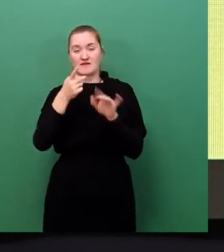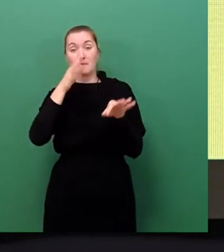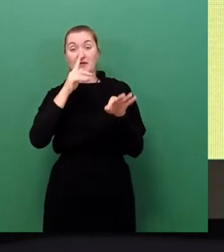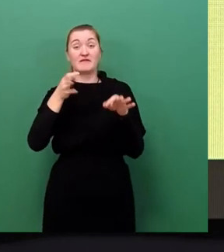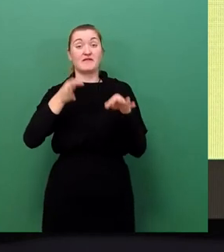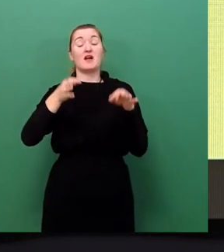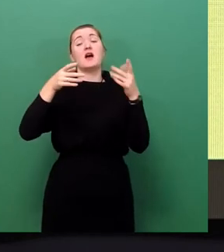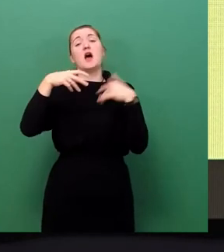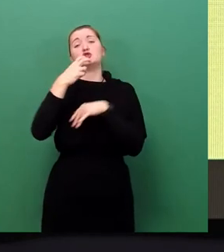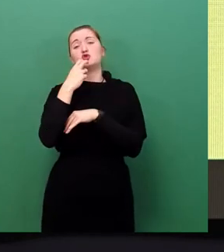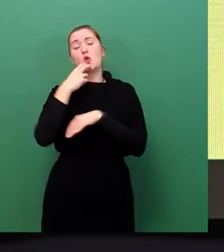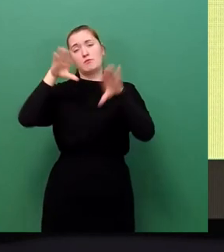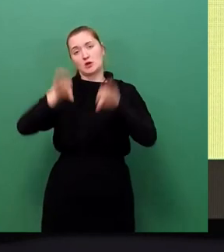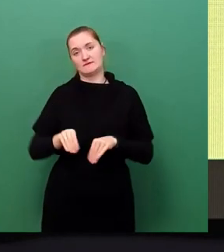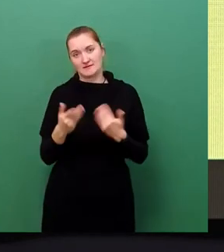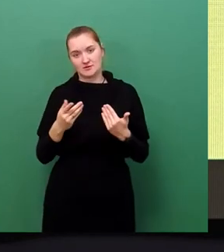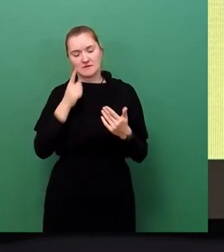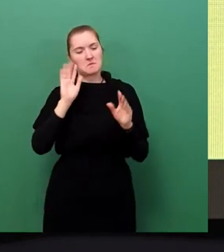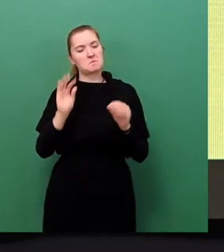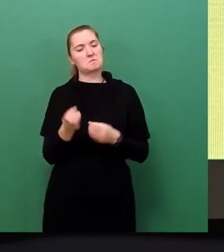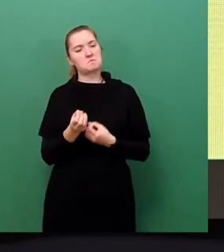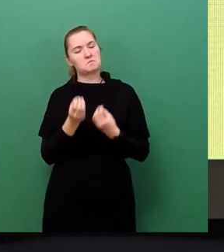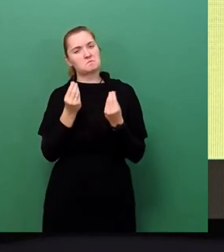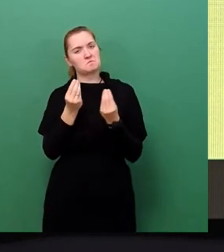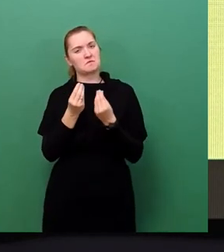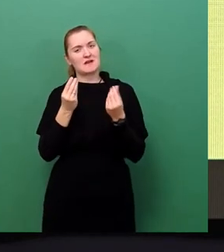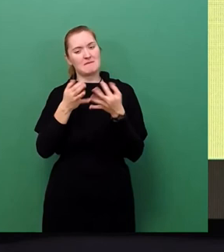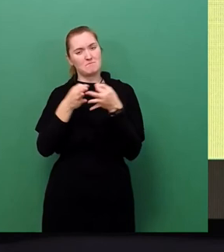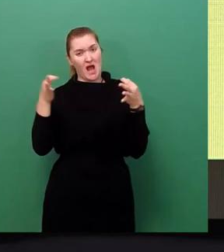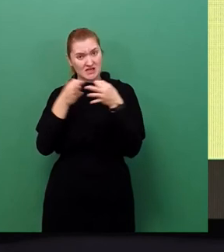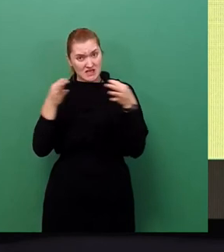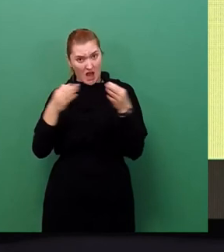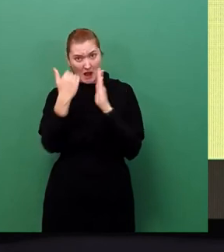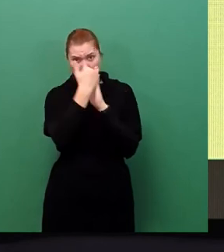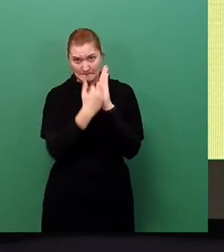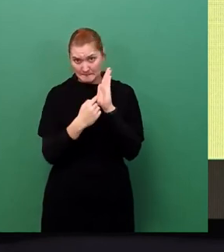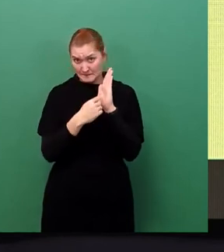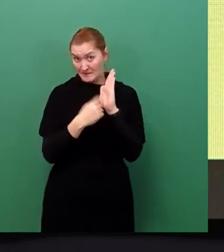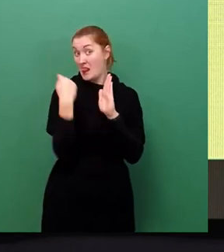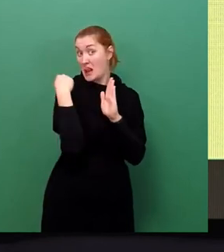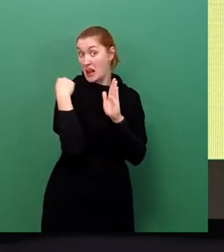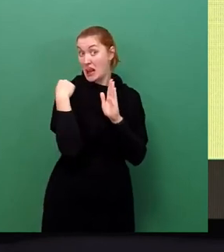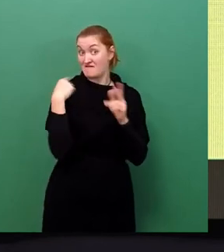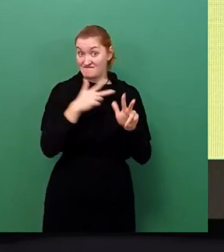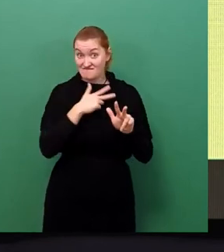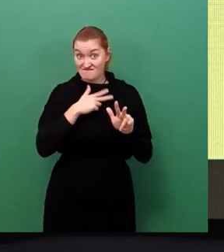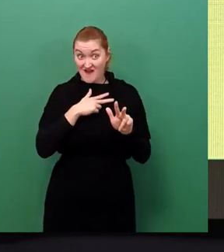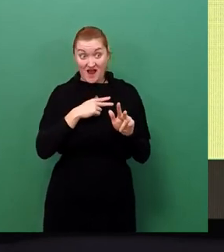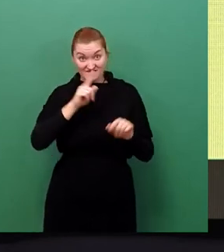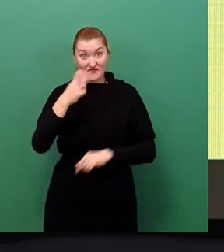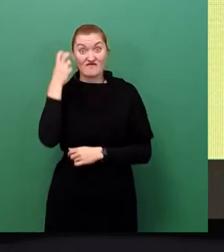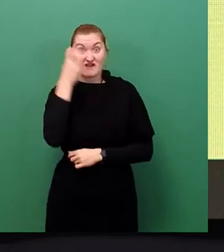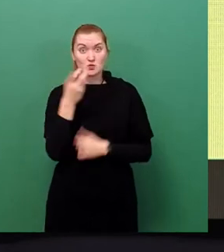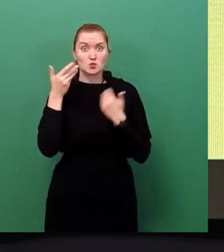wo wir feststellen, einige der Maßnahmen, die drinstehen, haben jetzt einen Praxistest bekommen. Man stellt aber insbesondere fest,